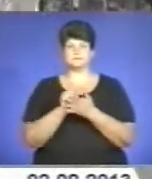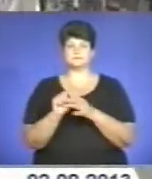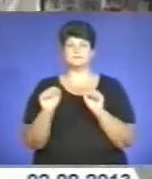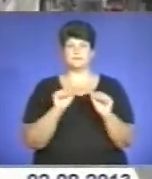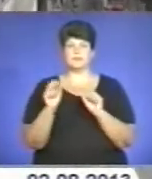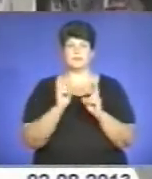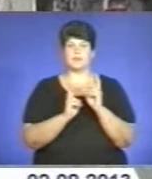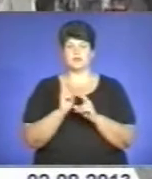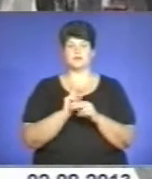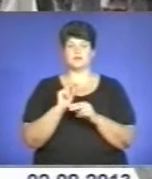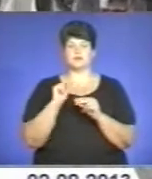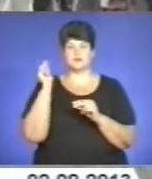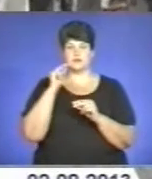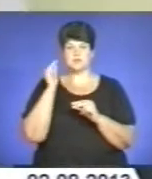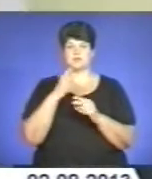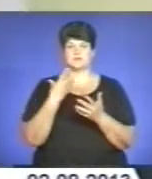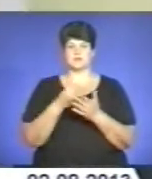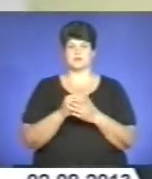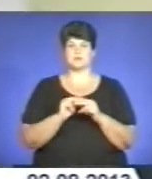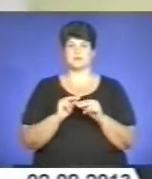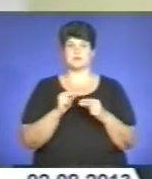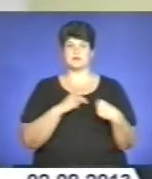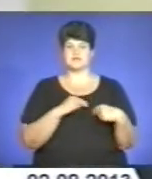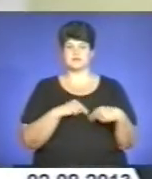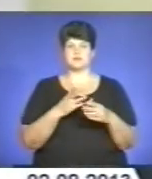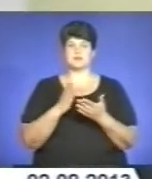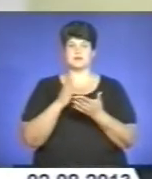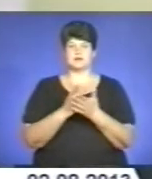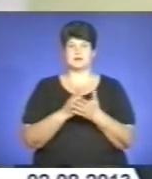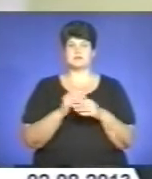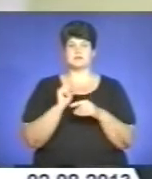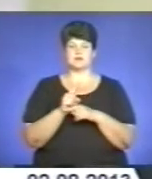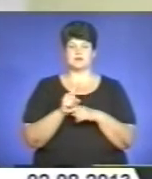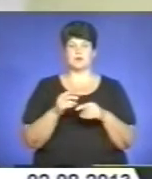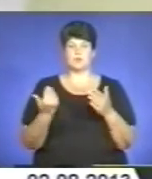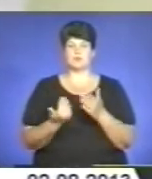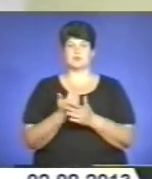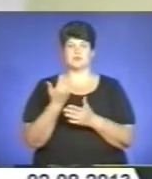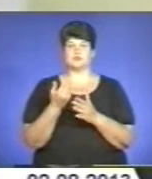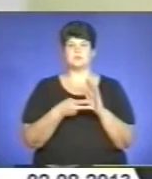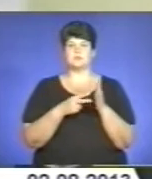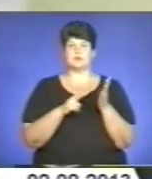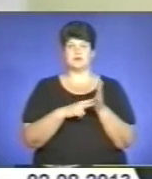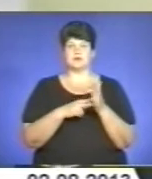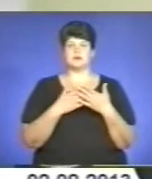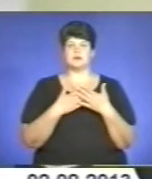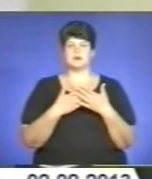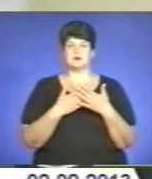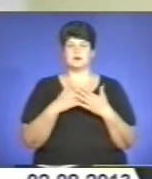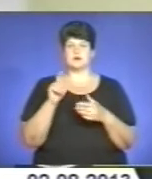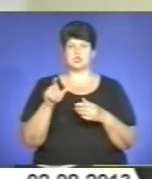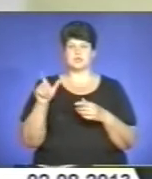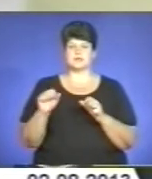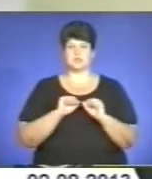підприємств навчати найманих робітників. Ми ставимо задачу обновити в тому числі і план громадянської захисту міста